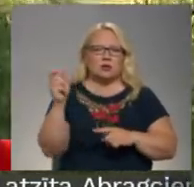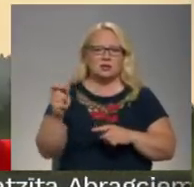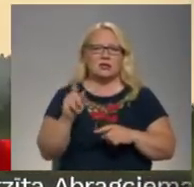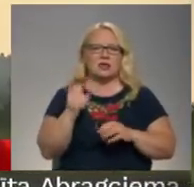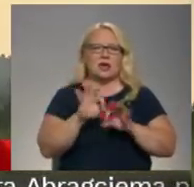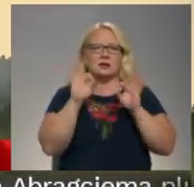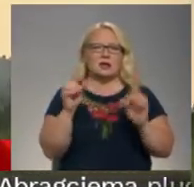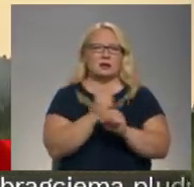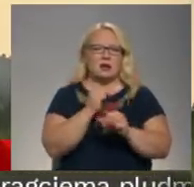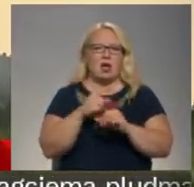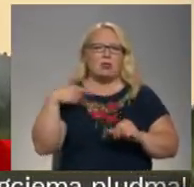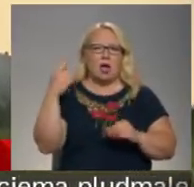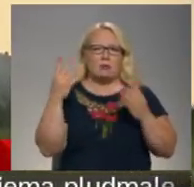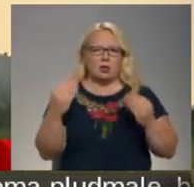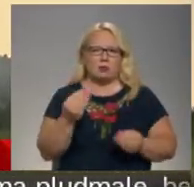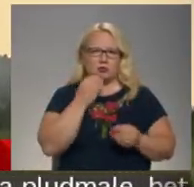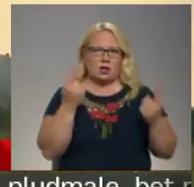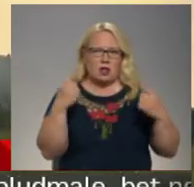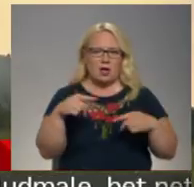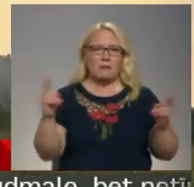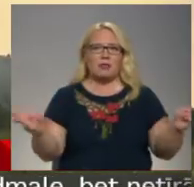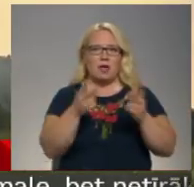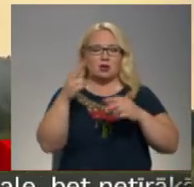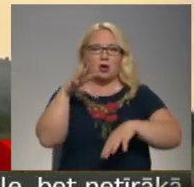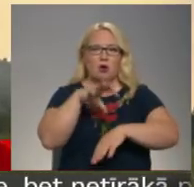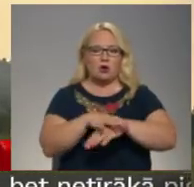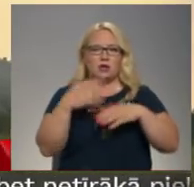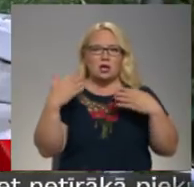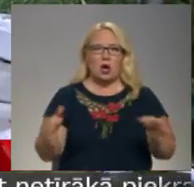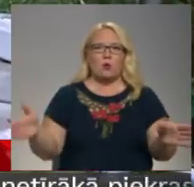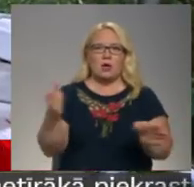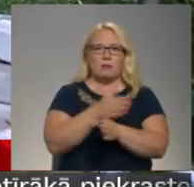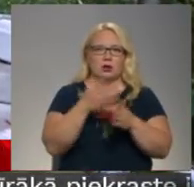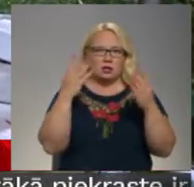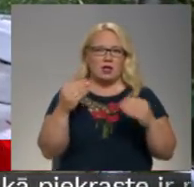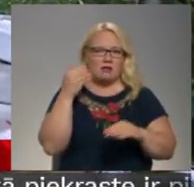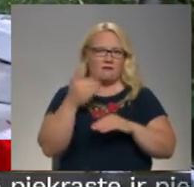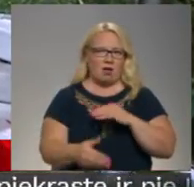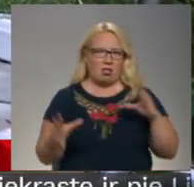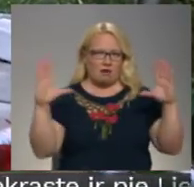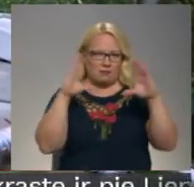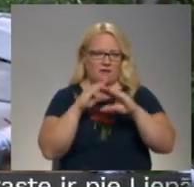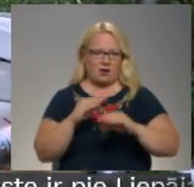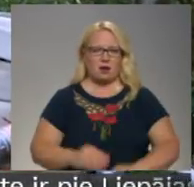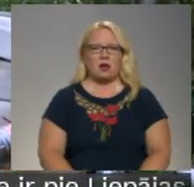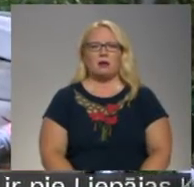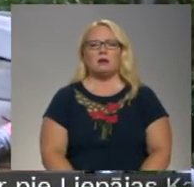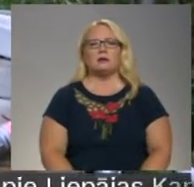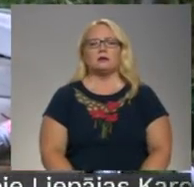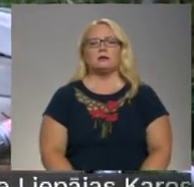nākamās dienas pusdienas laikā, lai gan dekšana konstatēt jau iepriekšējās dienas vēlā pievakarē. Sānta Baumaļa Mārtiņš Balk, Klausis Krastiņš Vidzemes